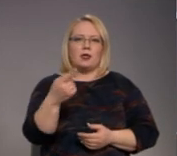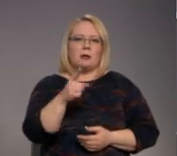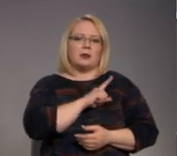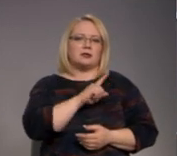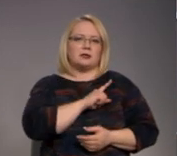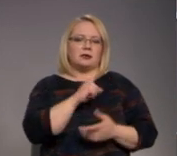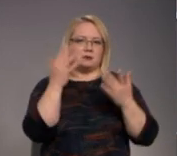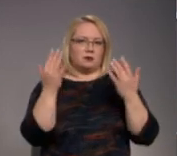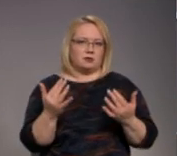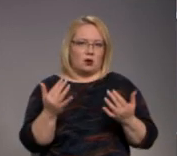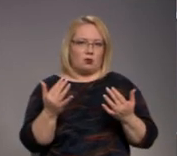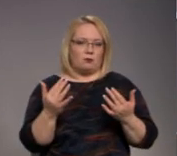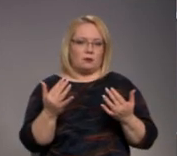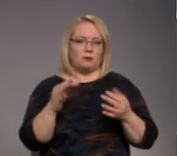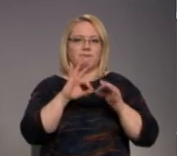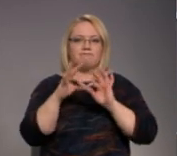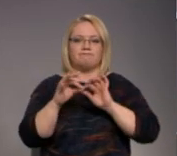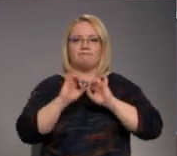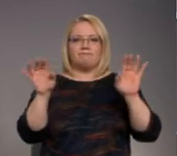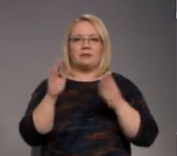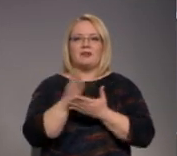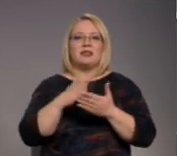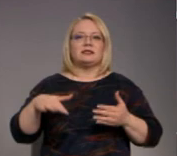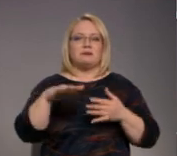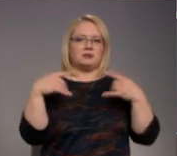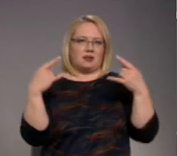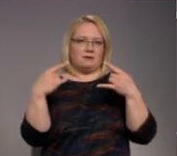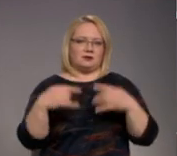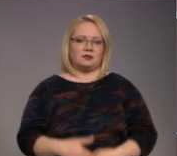piesardzības pasākviem. Un vairāk par to vidzemstelvīzija.